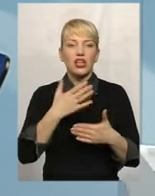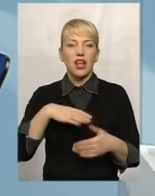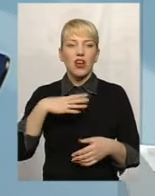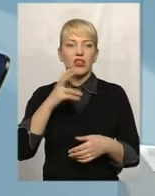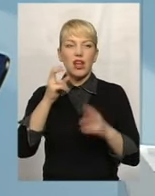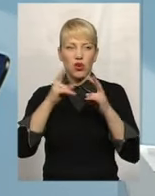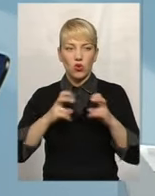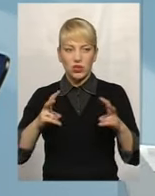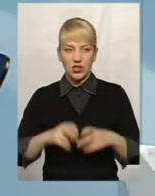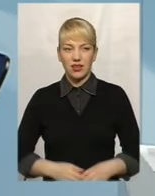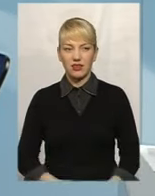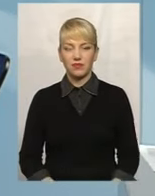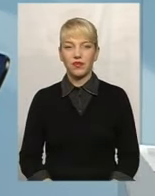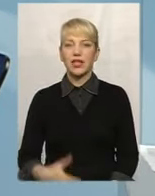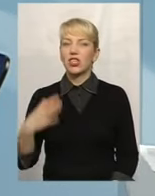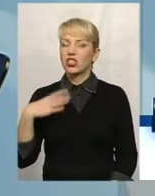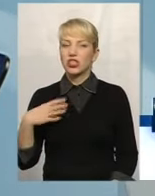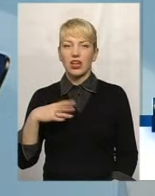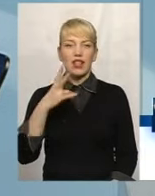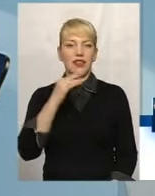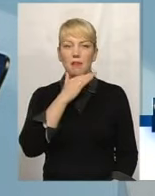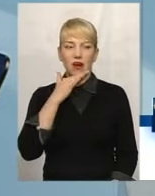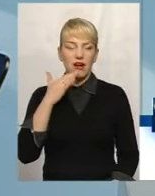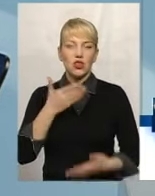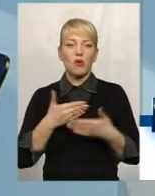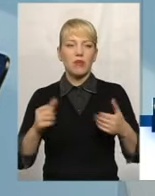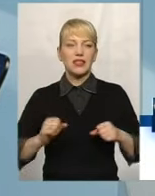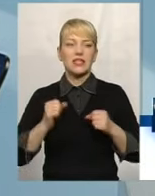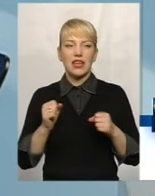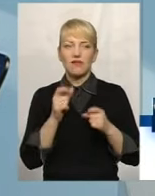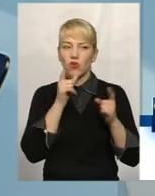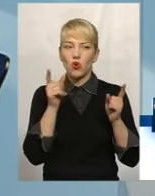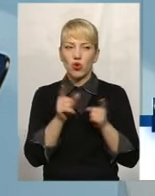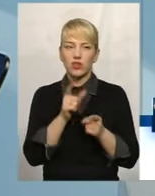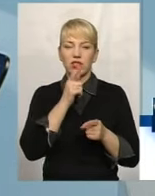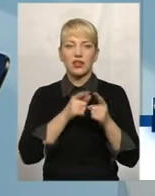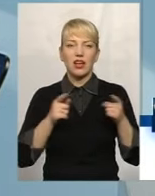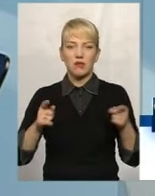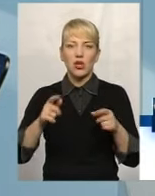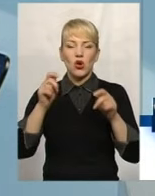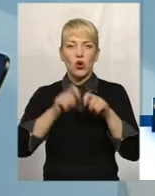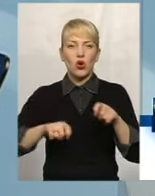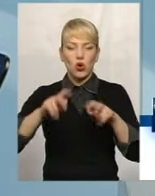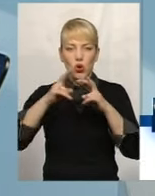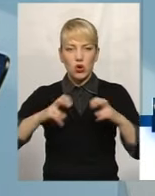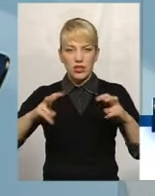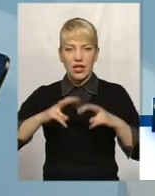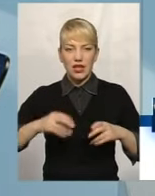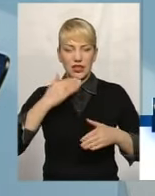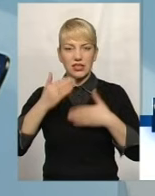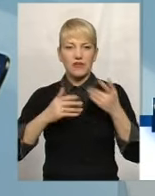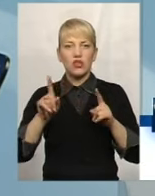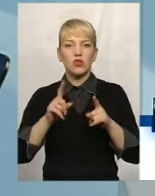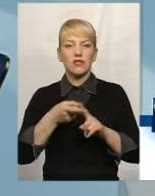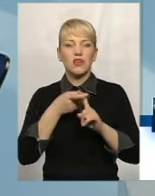Ну, чекають небагато. Ми стараємося в найкоротші терміни розглянути звернень, в зв'язку з тим, що згідно Закону